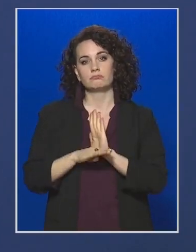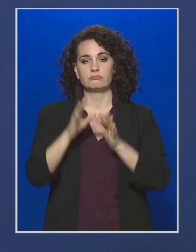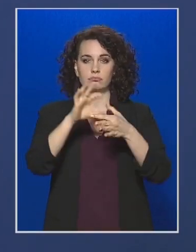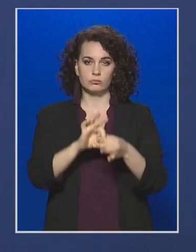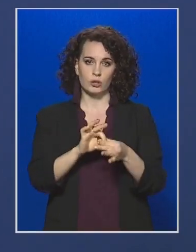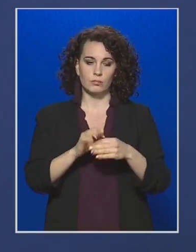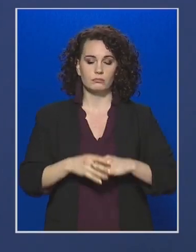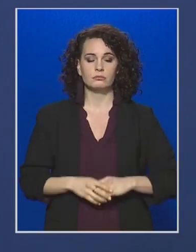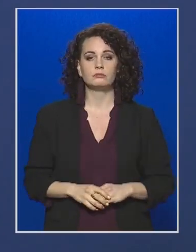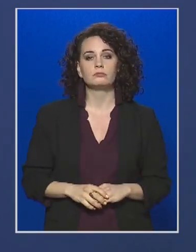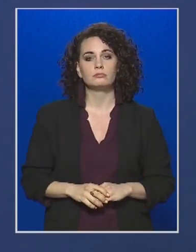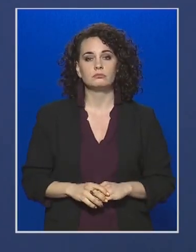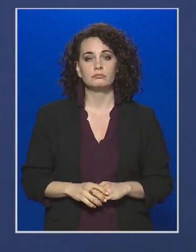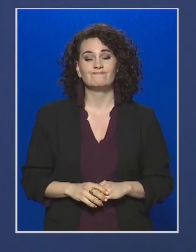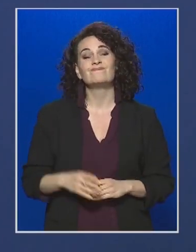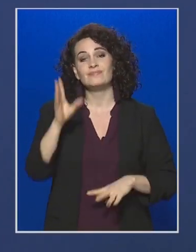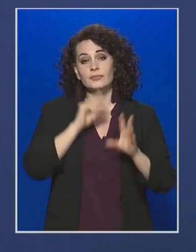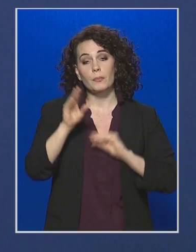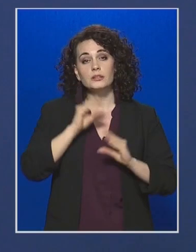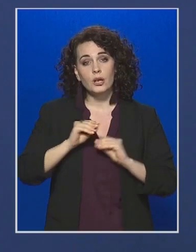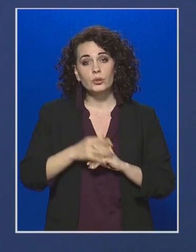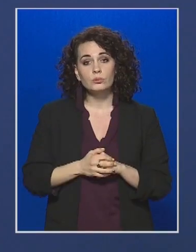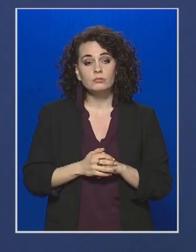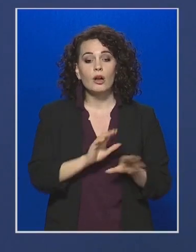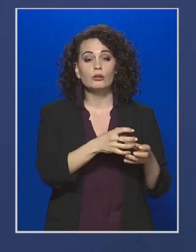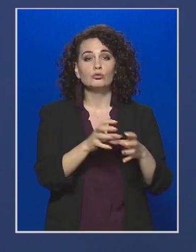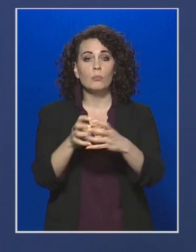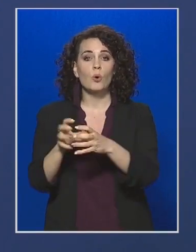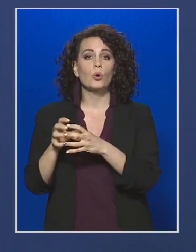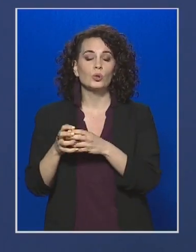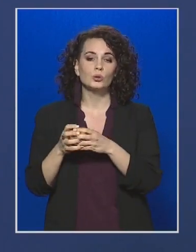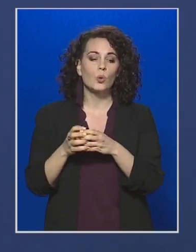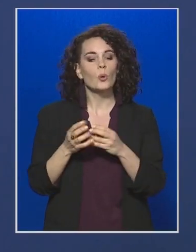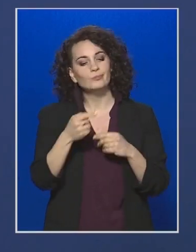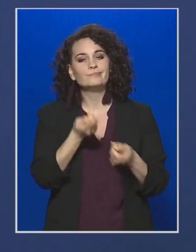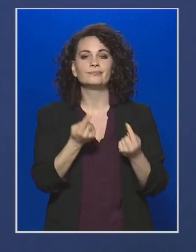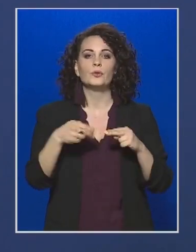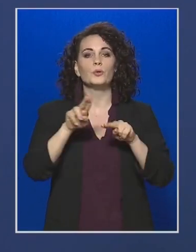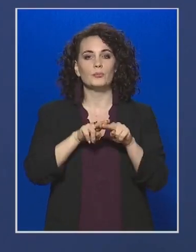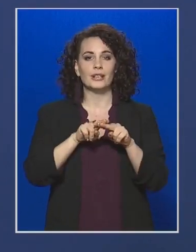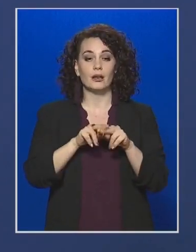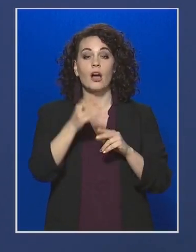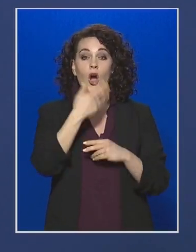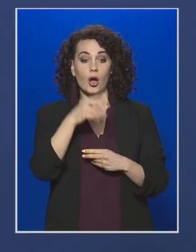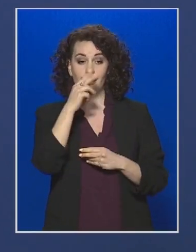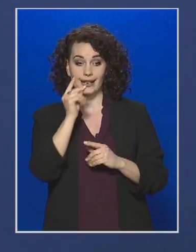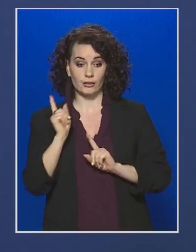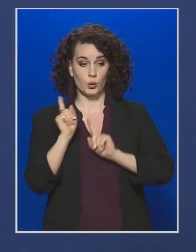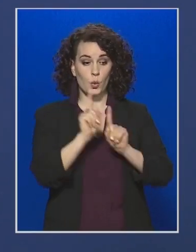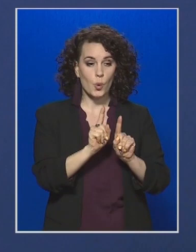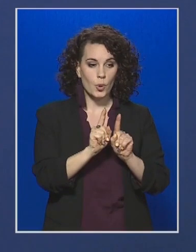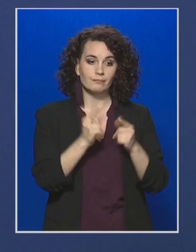érdekében. Azt tapasztaljuk, hogy a csoportok jelentős részének a rendőri felvilágosítást